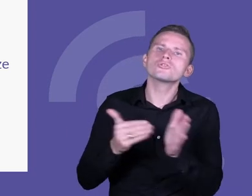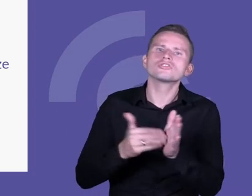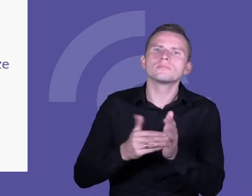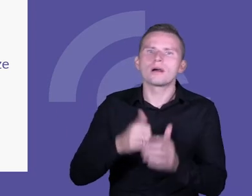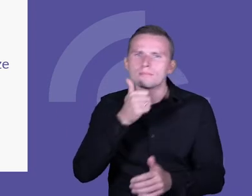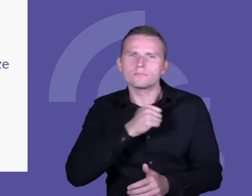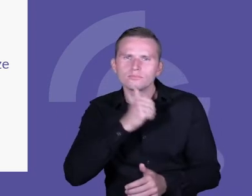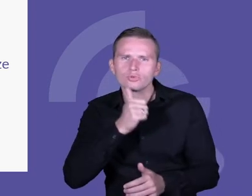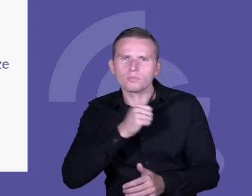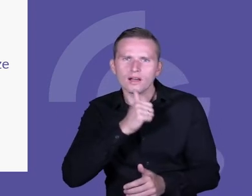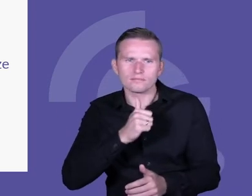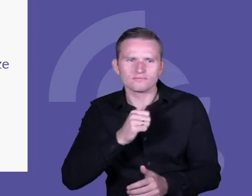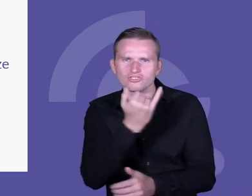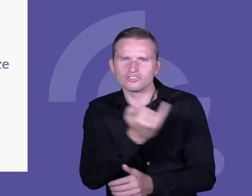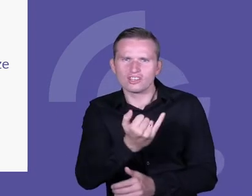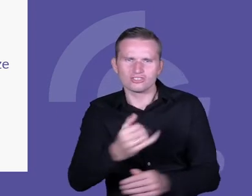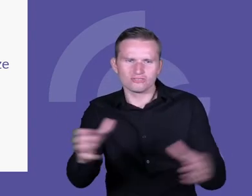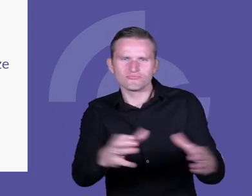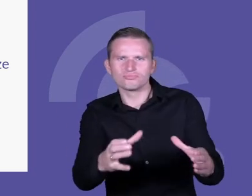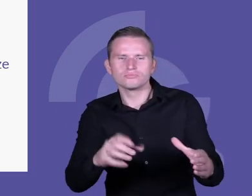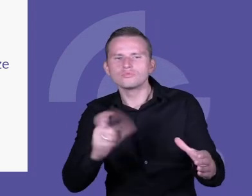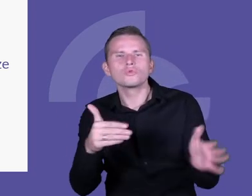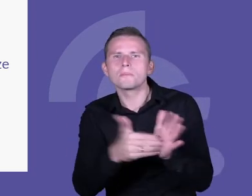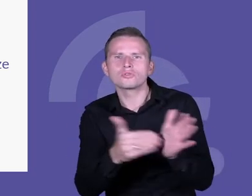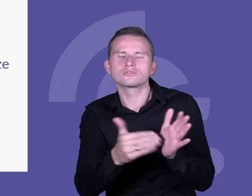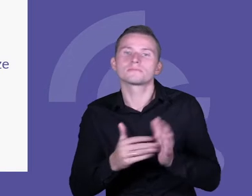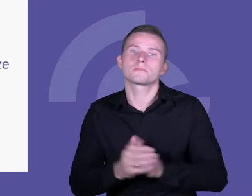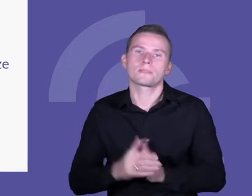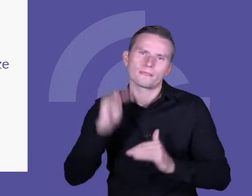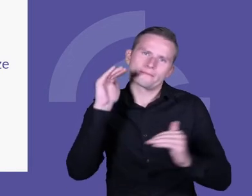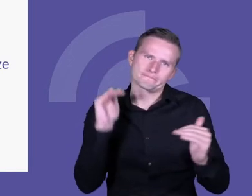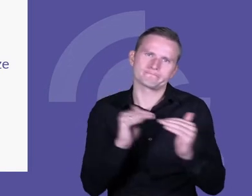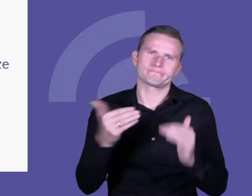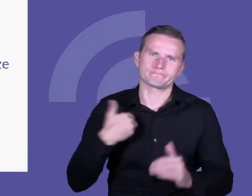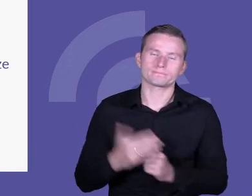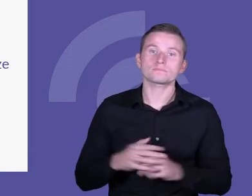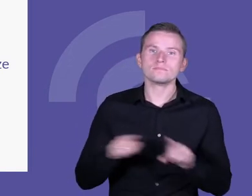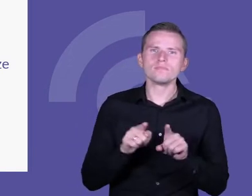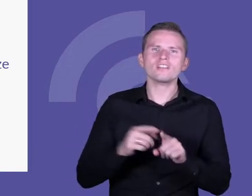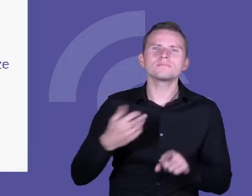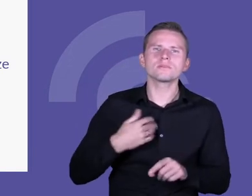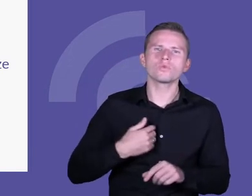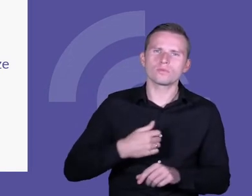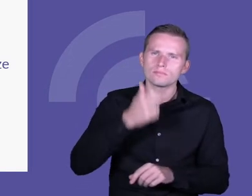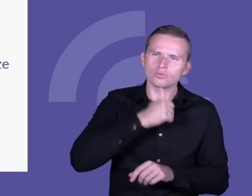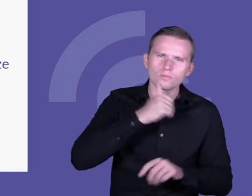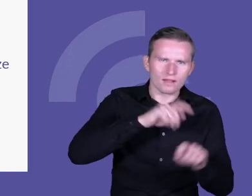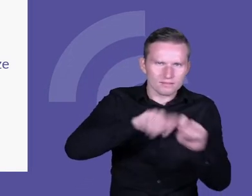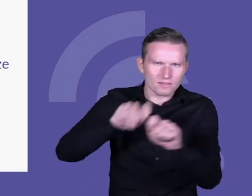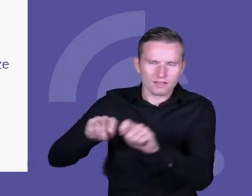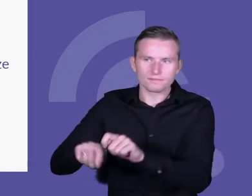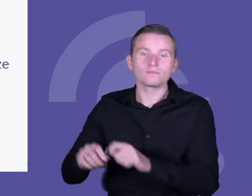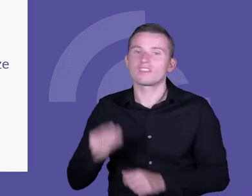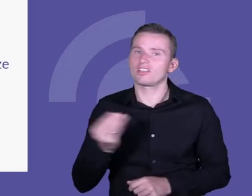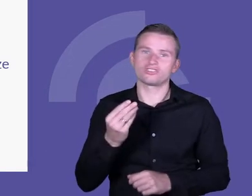dzieci. W ramach tego okresu eksperymentowania chciałam powiedzieć jeszcze o jednej bardzo ważnej rzeczy,